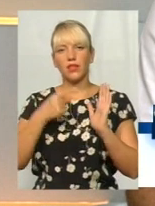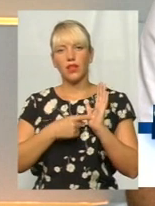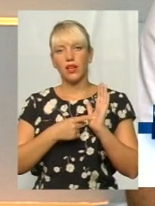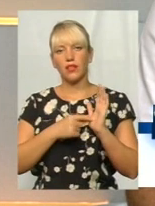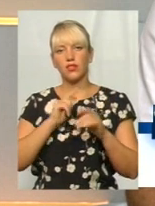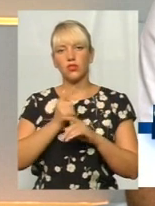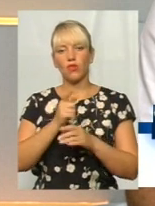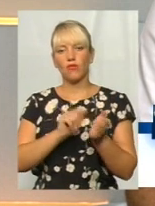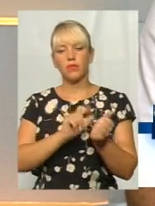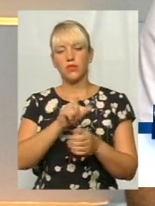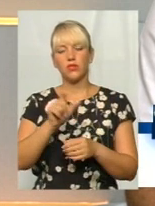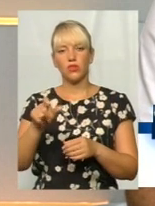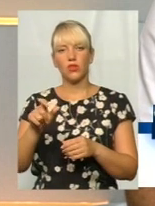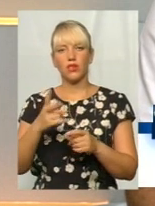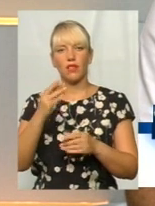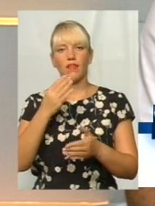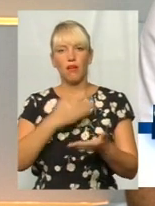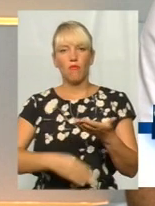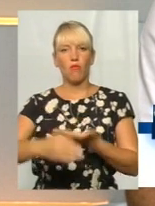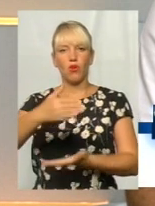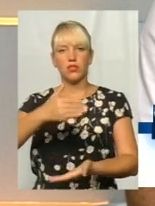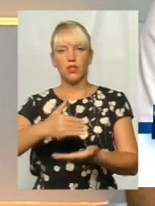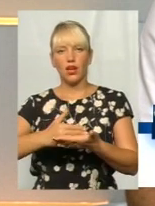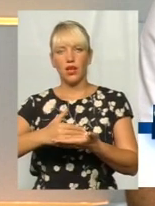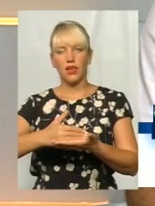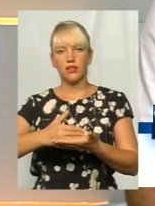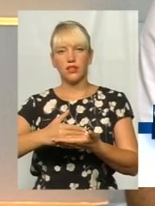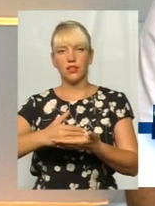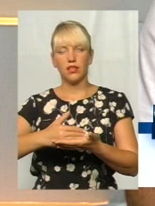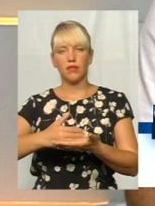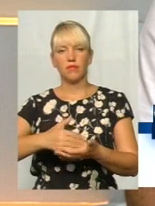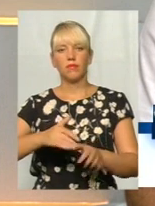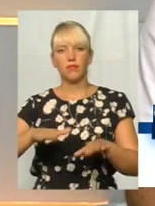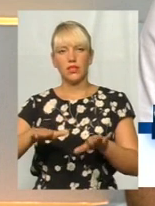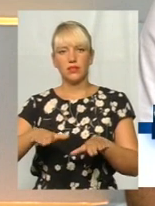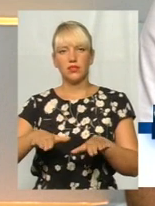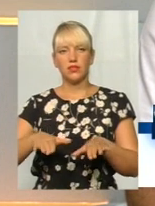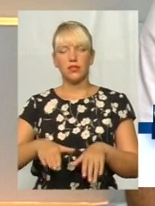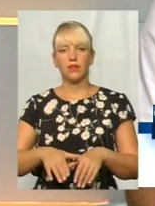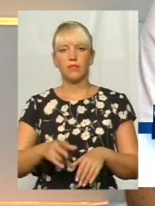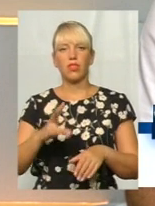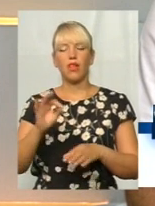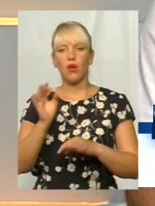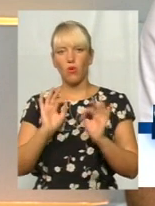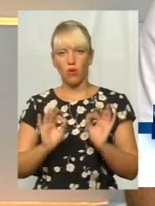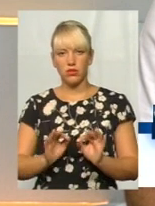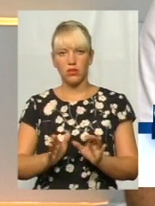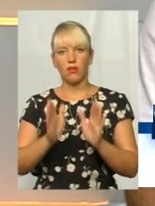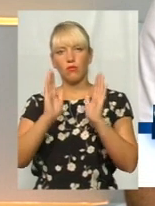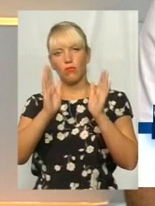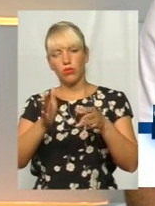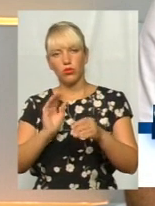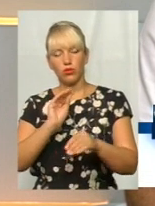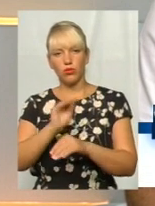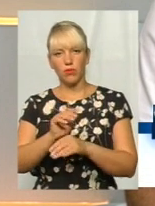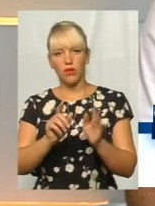пенсіонери стали на послідньому плані і знов на осінь. Буде добавка,